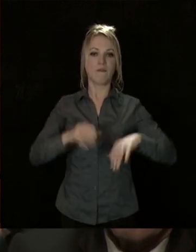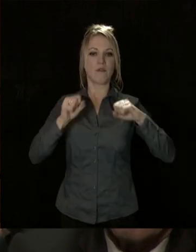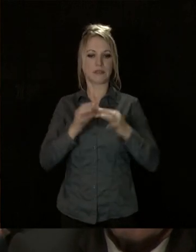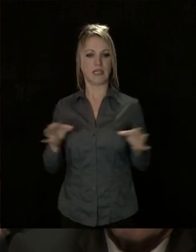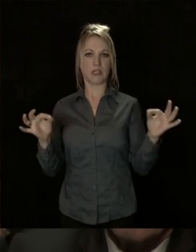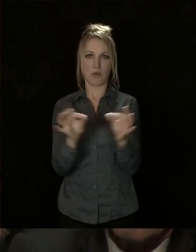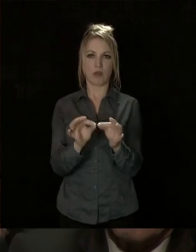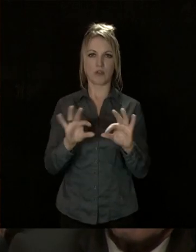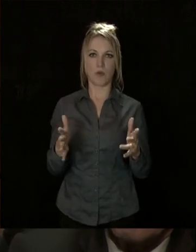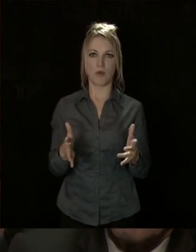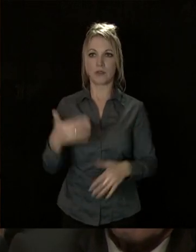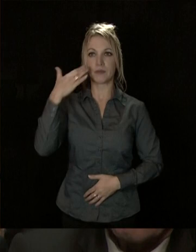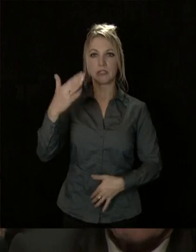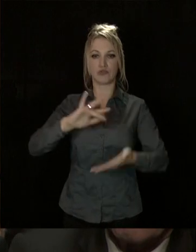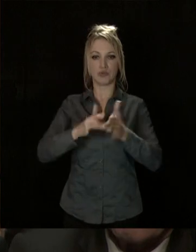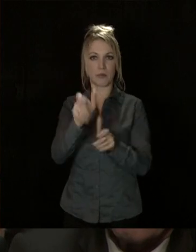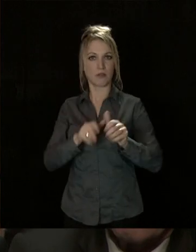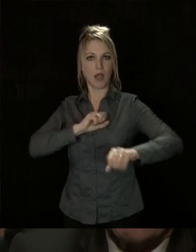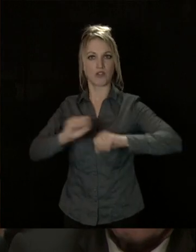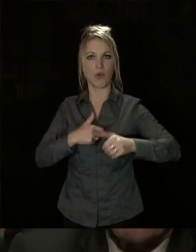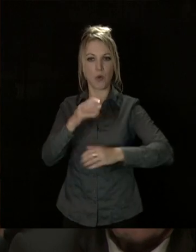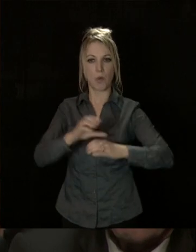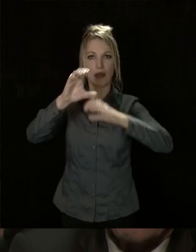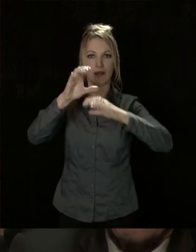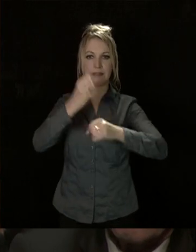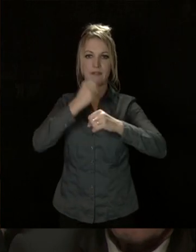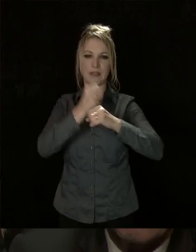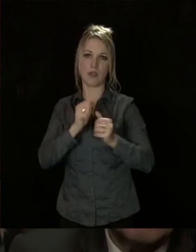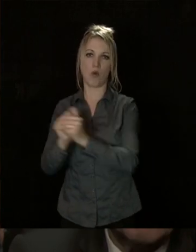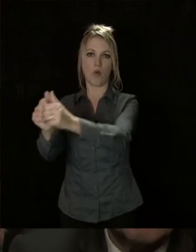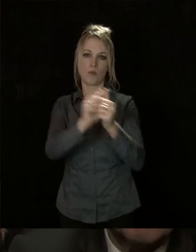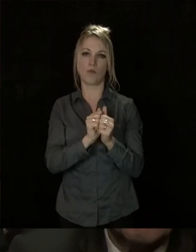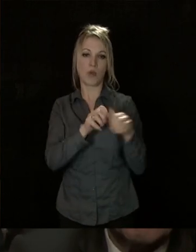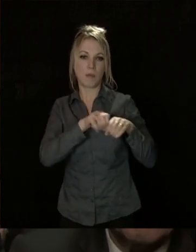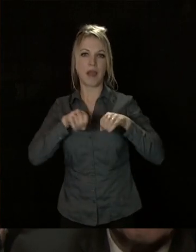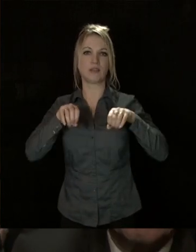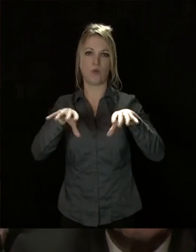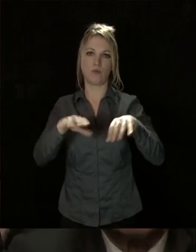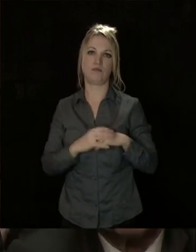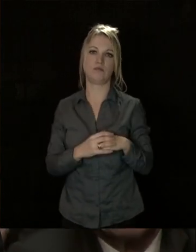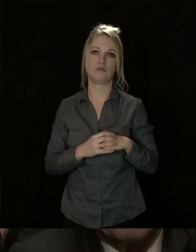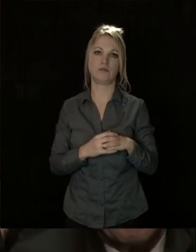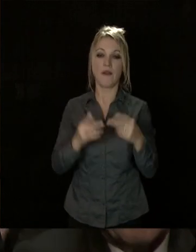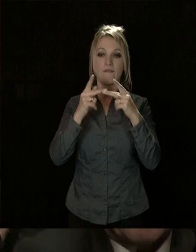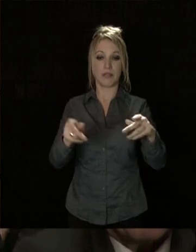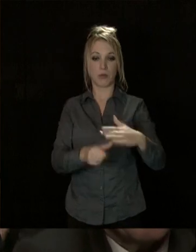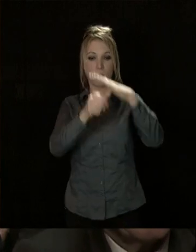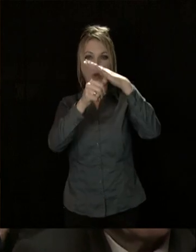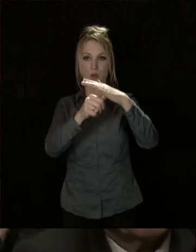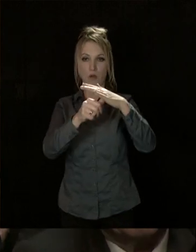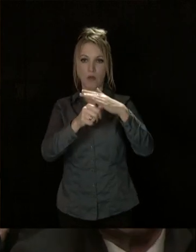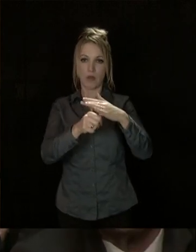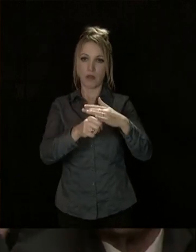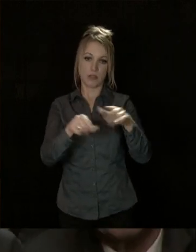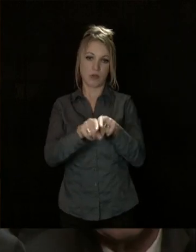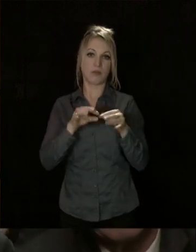territoire, c'est lorsque tous ces acteurs se complètent et travaillent la main dans la main, en réseau. Une ville et une métropole à taille humaine, c'est un